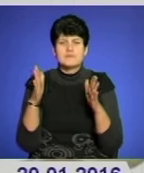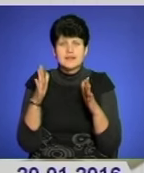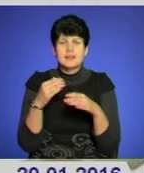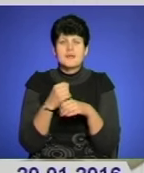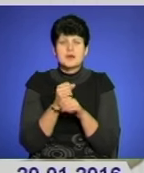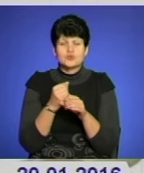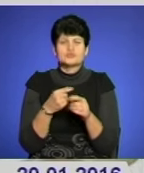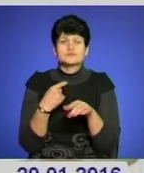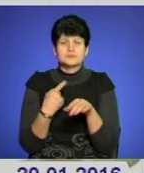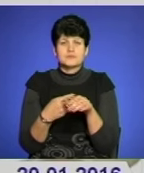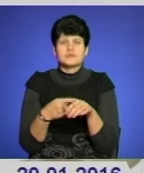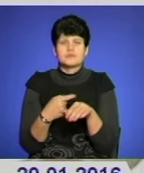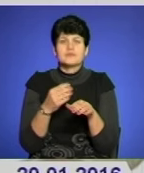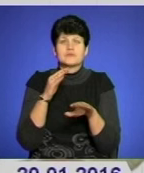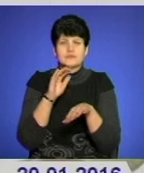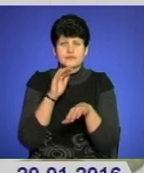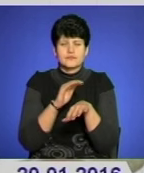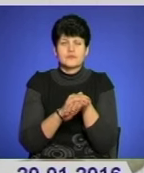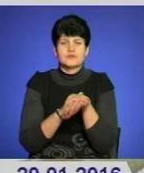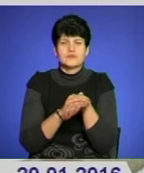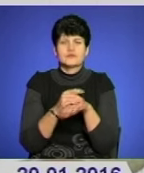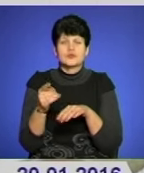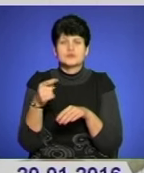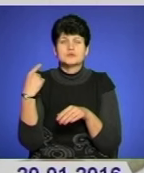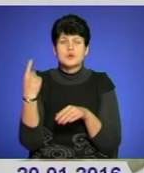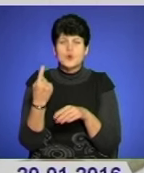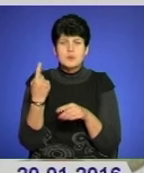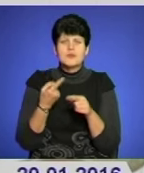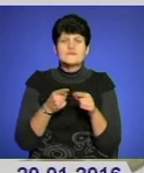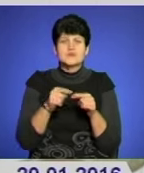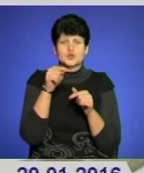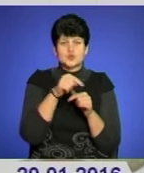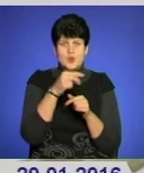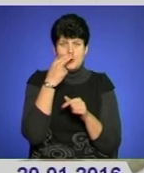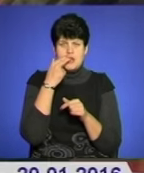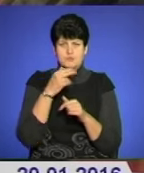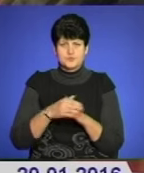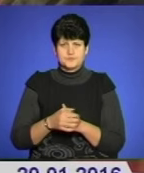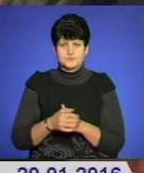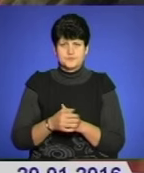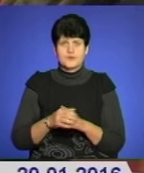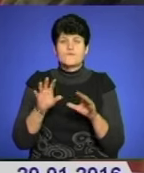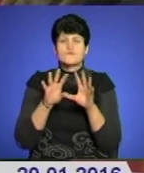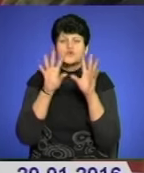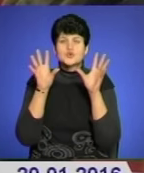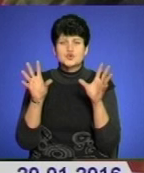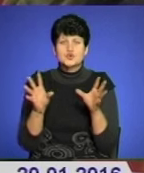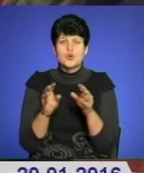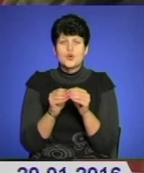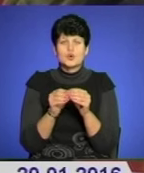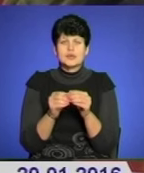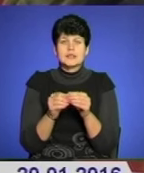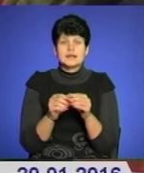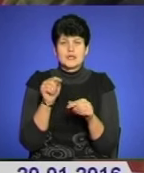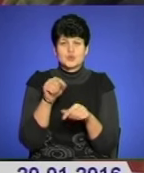підтвердженої смерті в Тернопільській області від цього грипу. Всього на цю